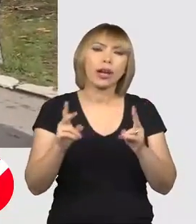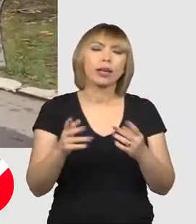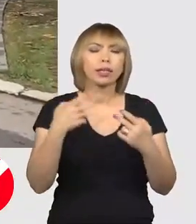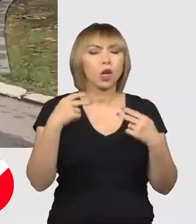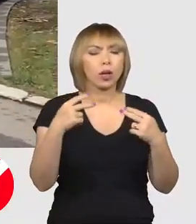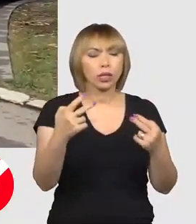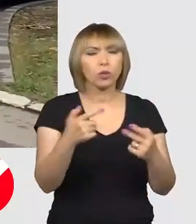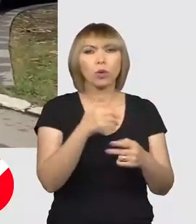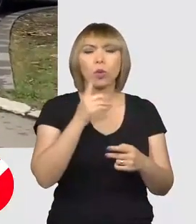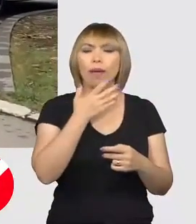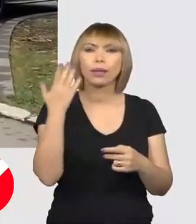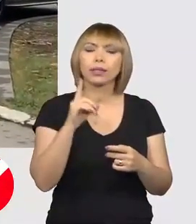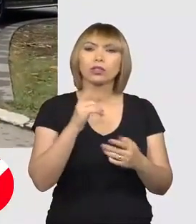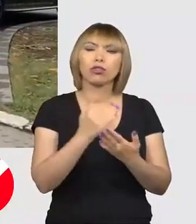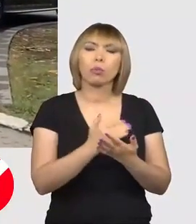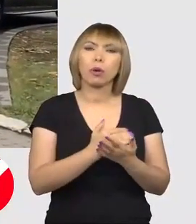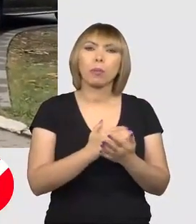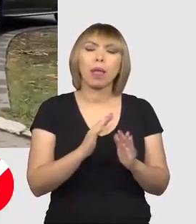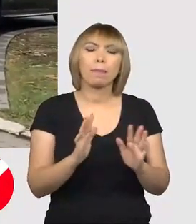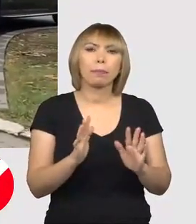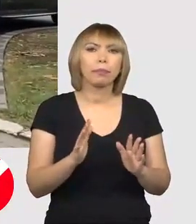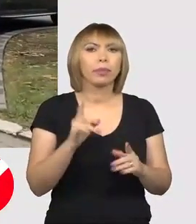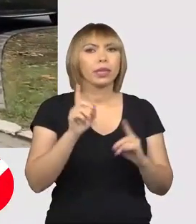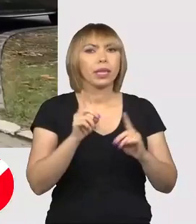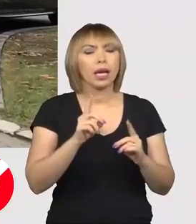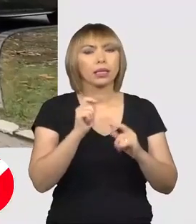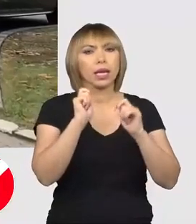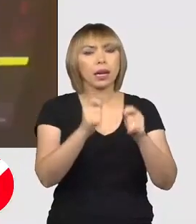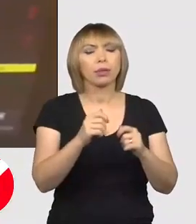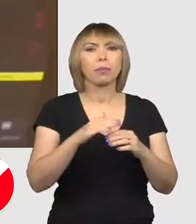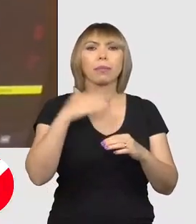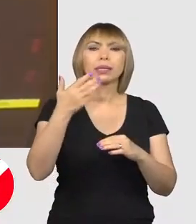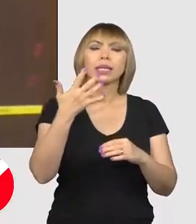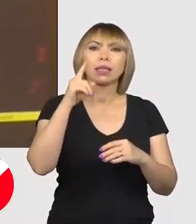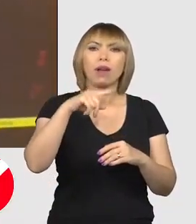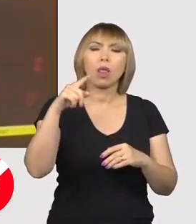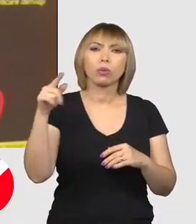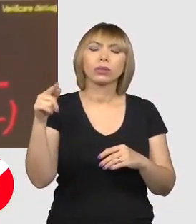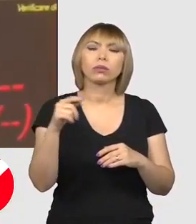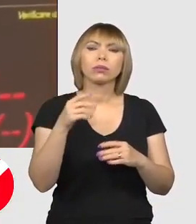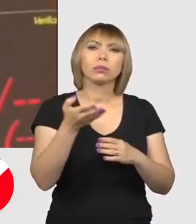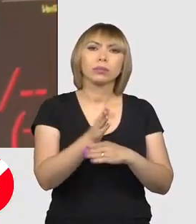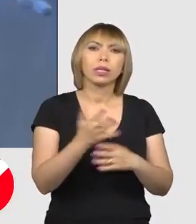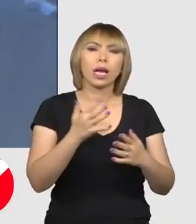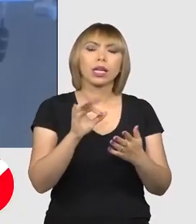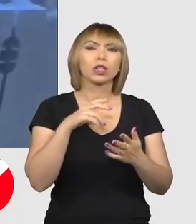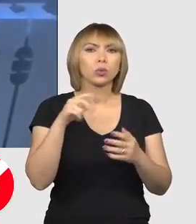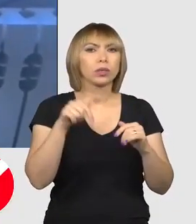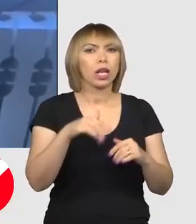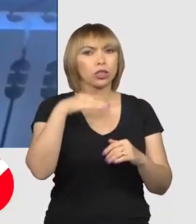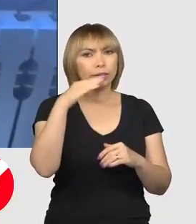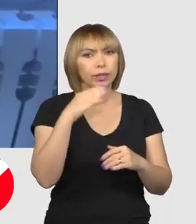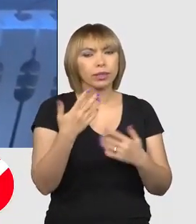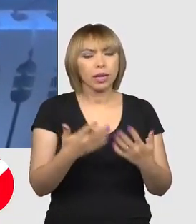continuare nu există nicio problemă dacă se vor raporta peste câteva luni de cesele care se înregistrează în aceste zile.